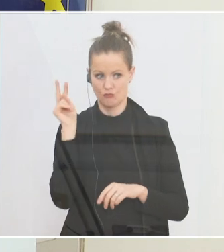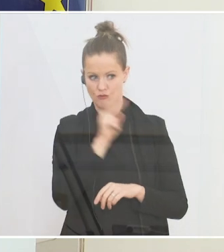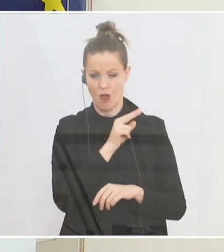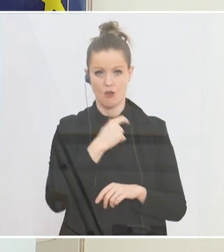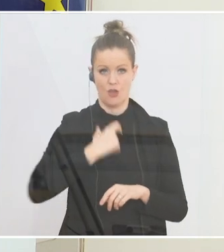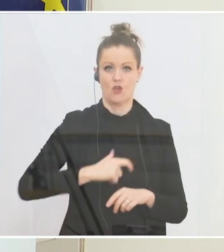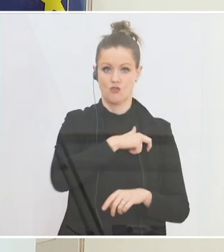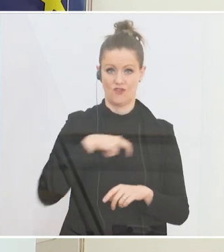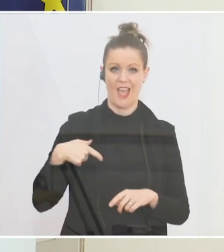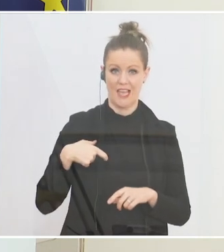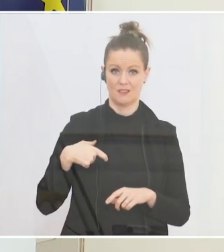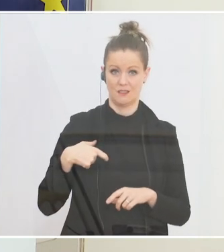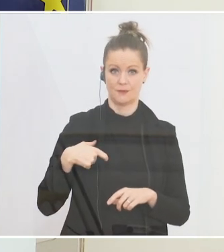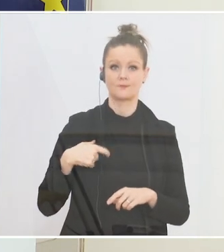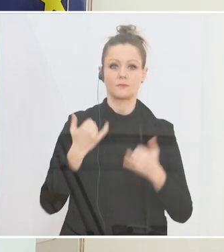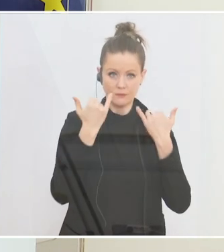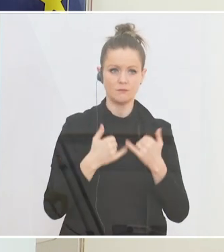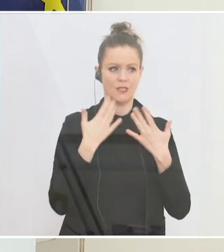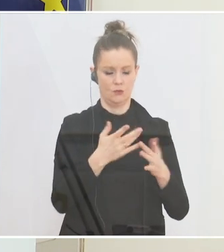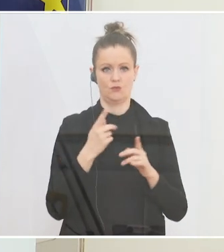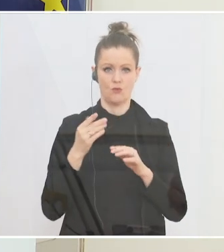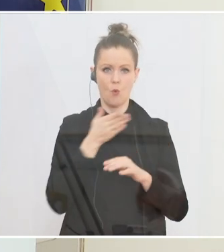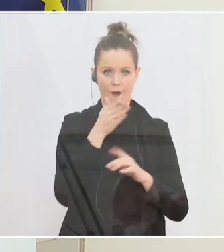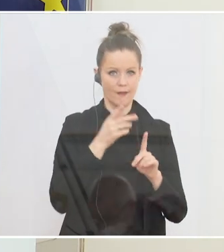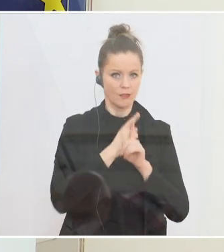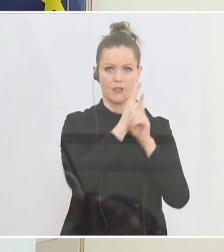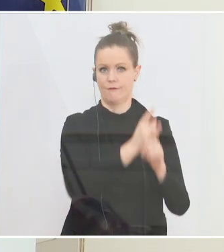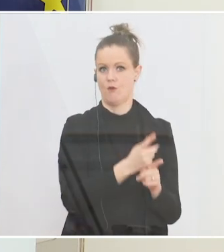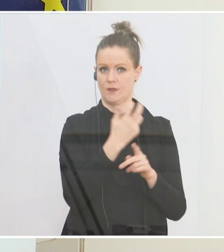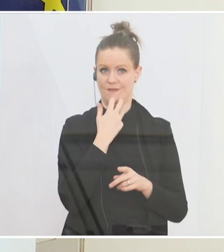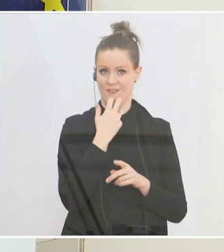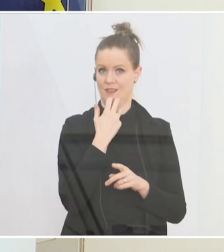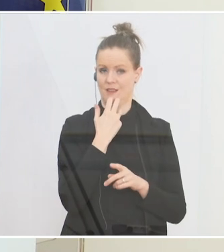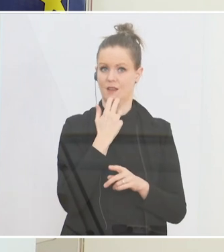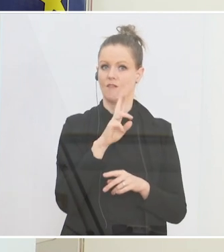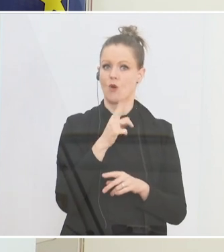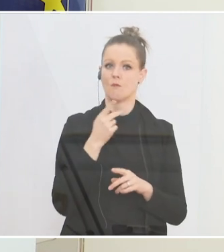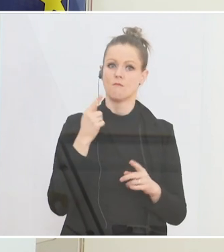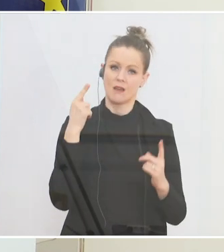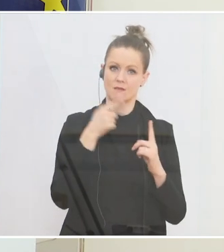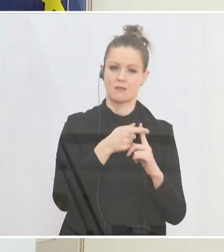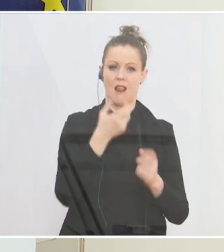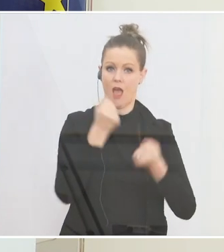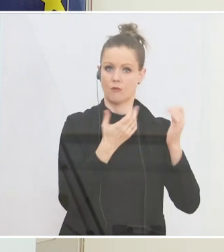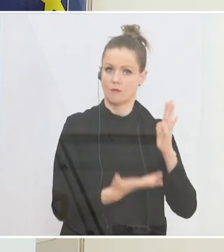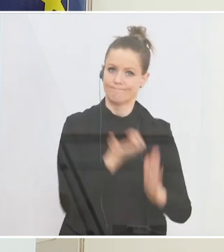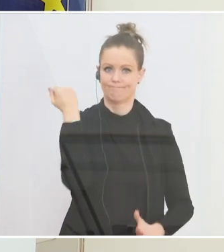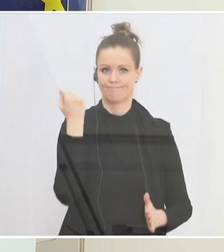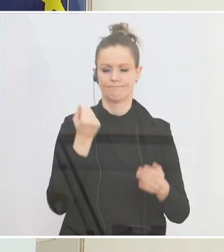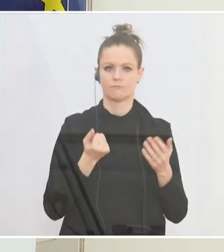unser Land, an dem wir uns orientieren wollen, vor allem wenn es um die Beschlagnahmung geht oder auch um andere